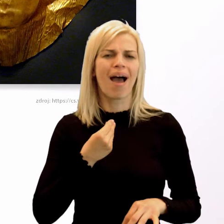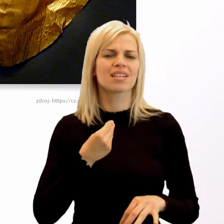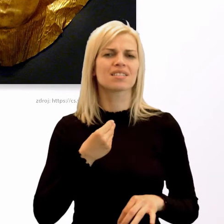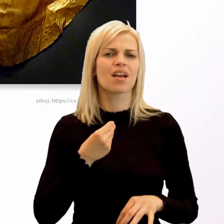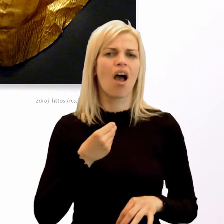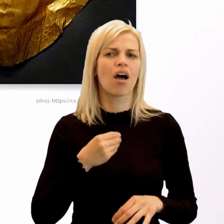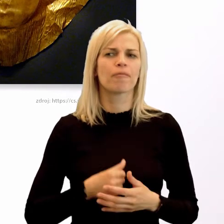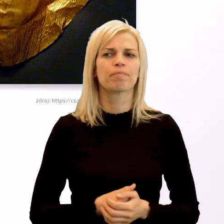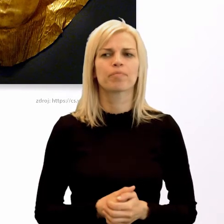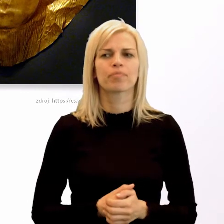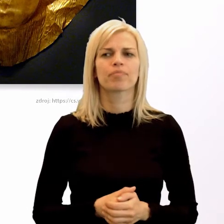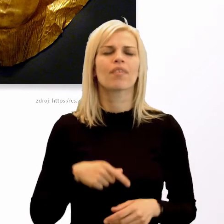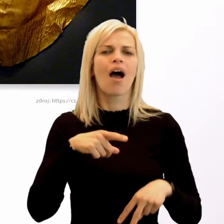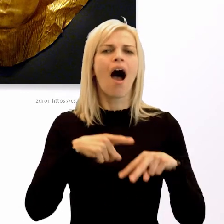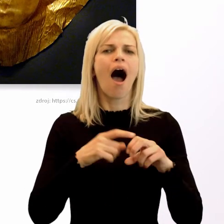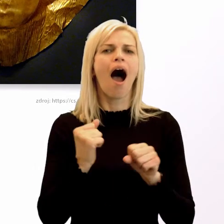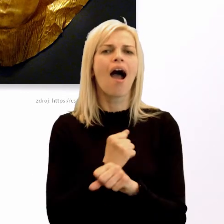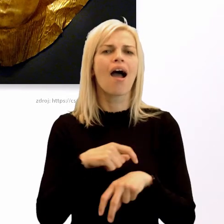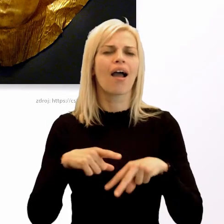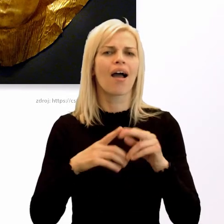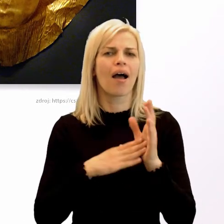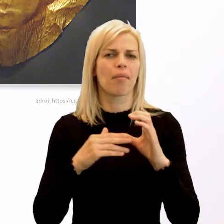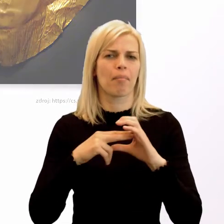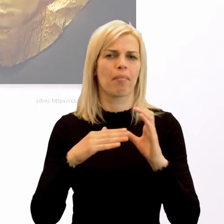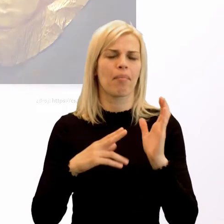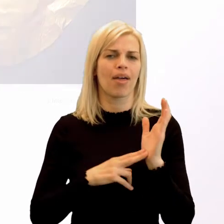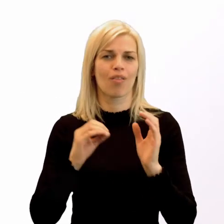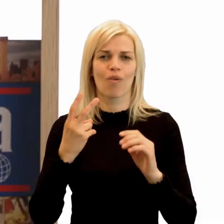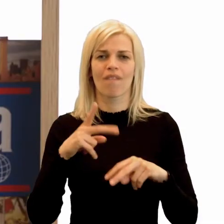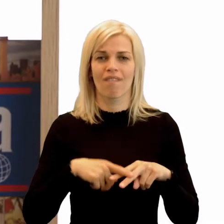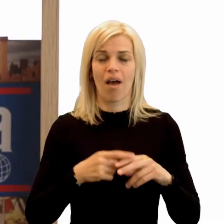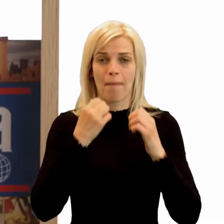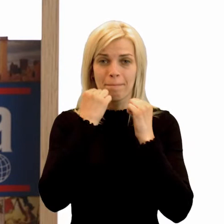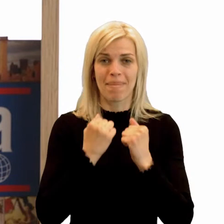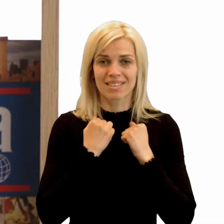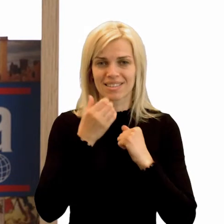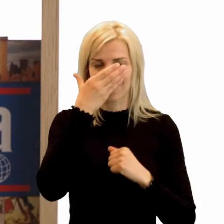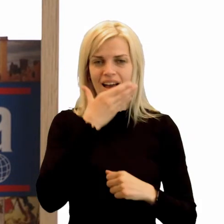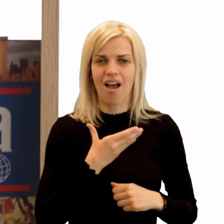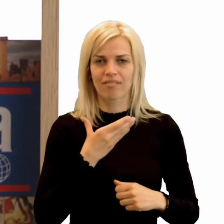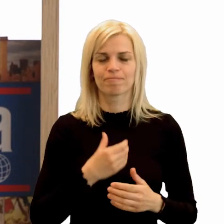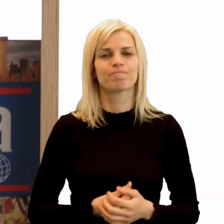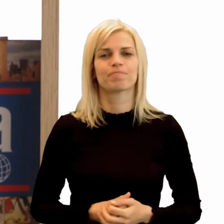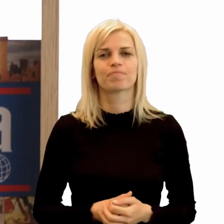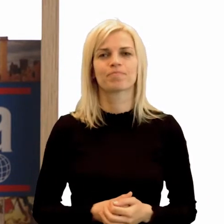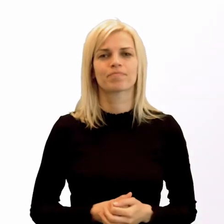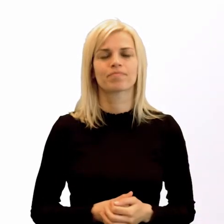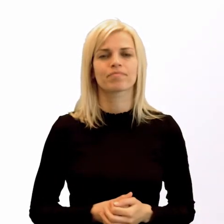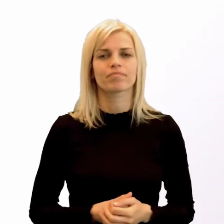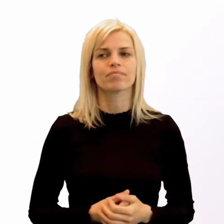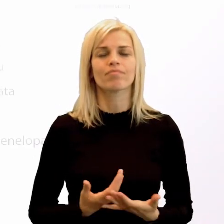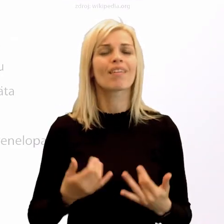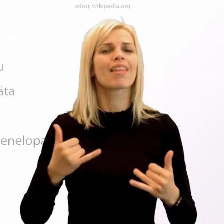to Agamemnová maska nebola. Napriek tomu jej dodnes nikto inak nepovie. Vrádime sa však k homerským eposom.